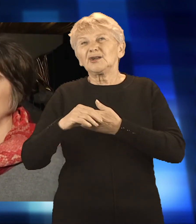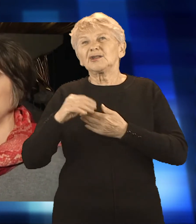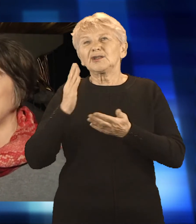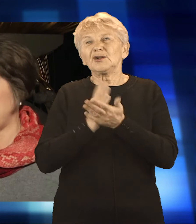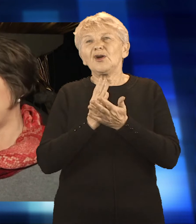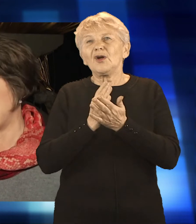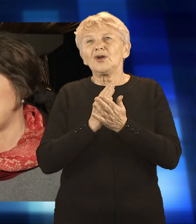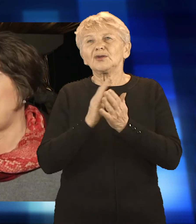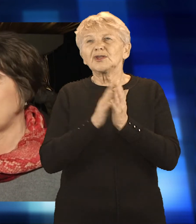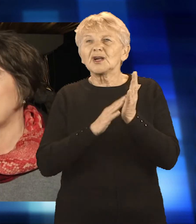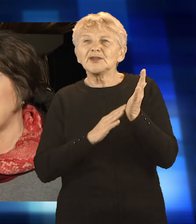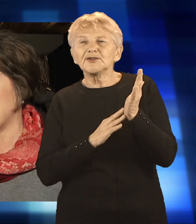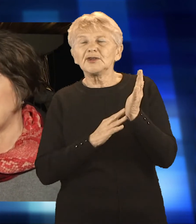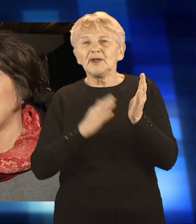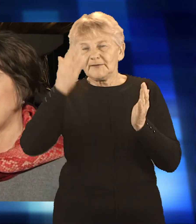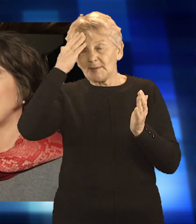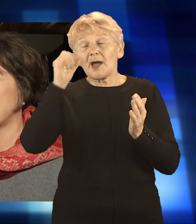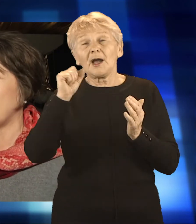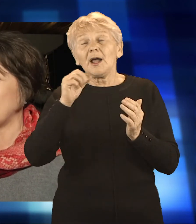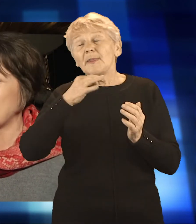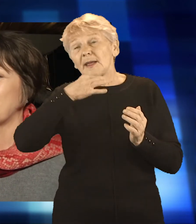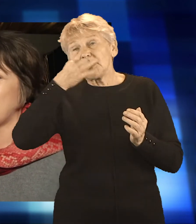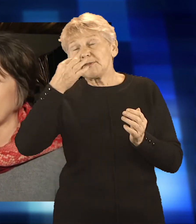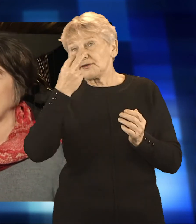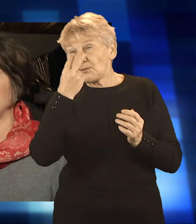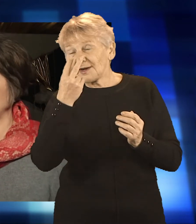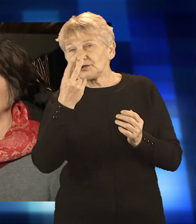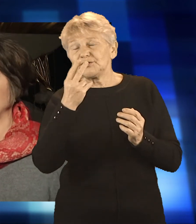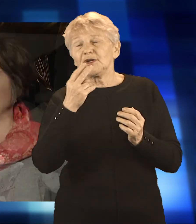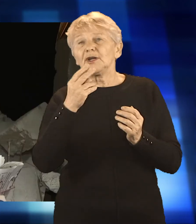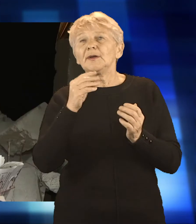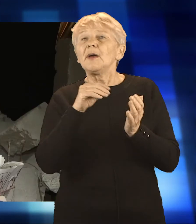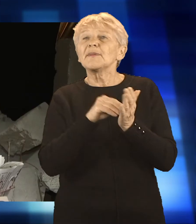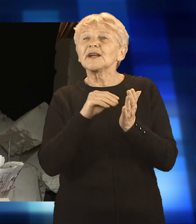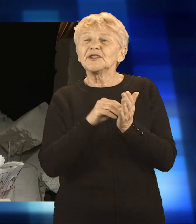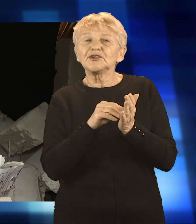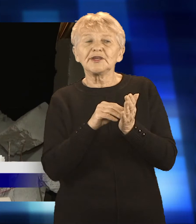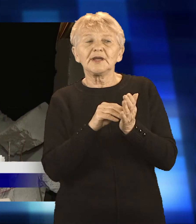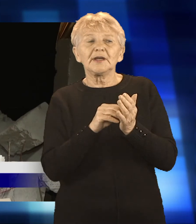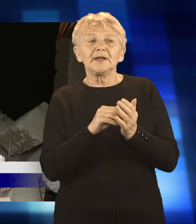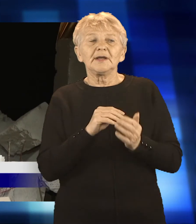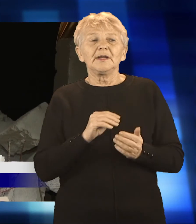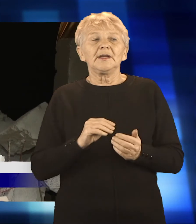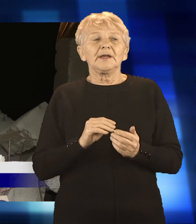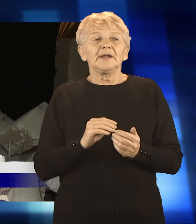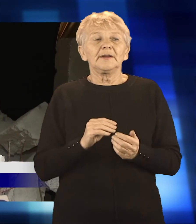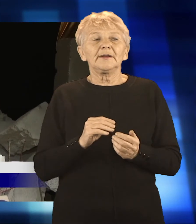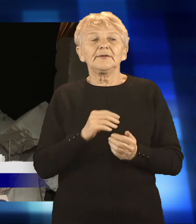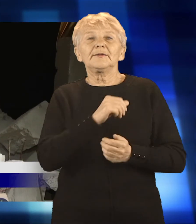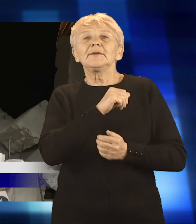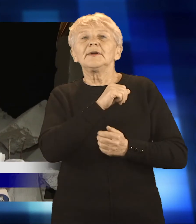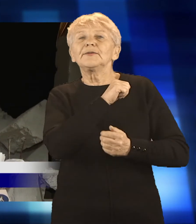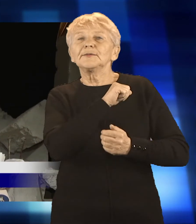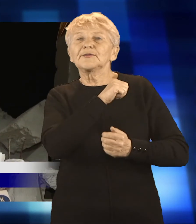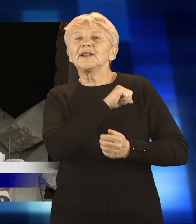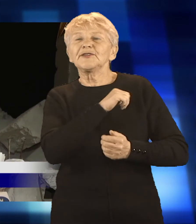Proszę mi wierzyć, to jest bardzo ważne w pracy każdego nauczyciela. Teoria jest teorią, a praktyka jest praktyką. Od tego roku mam w klasie